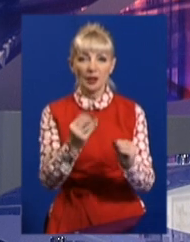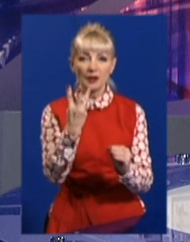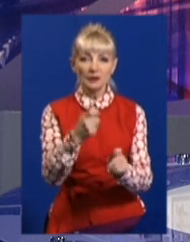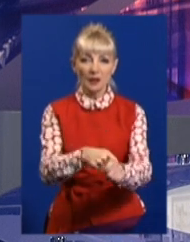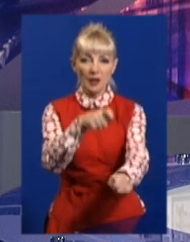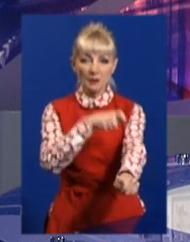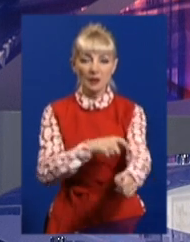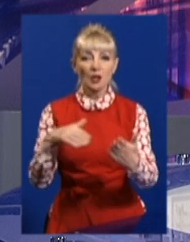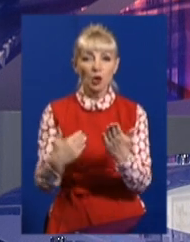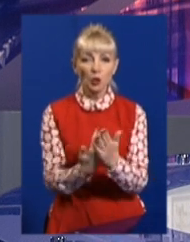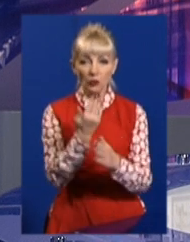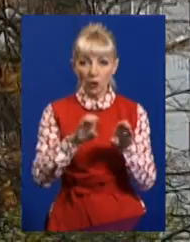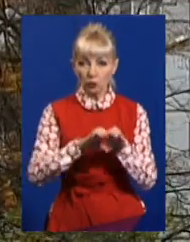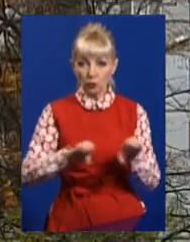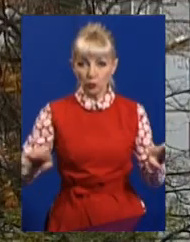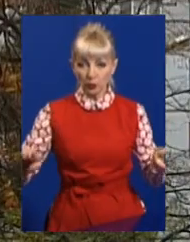нової труби.